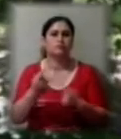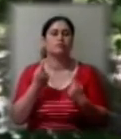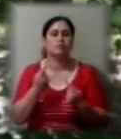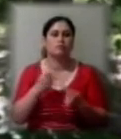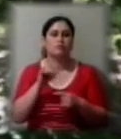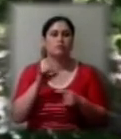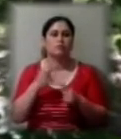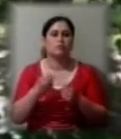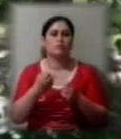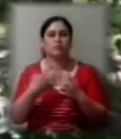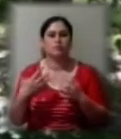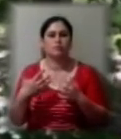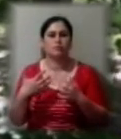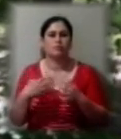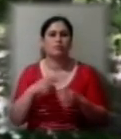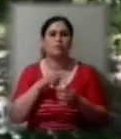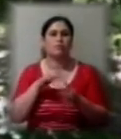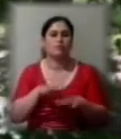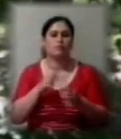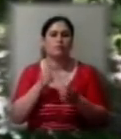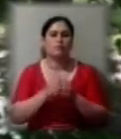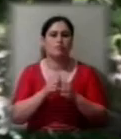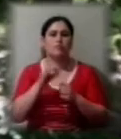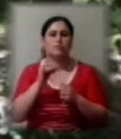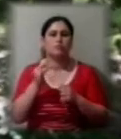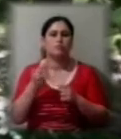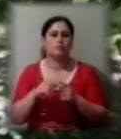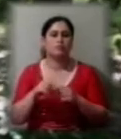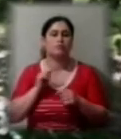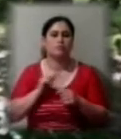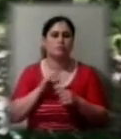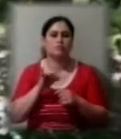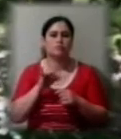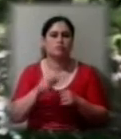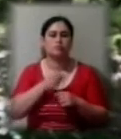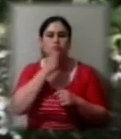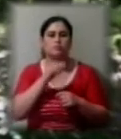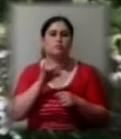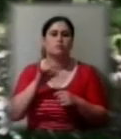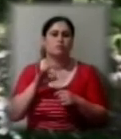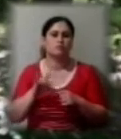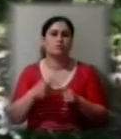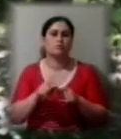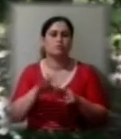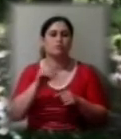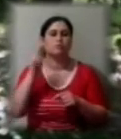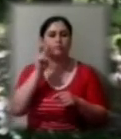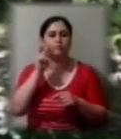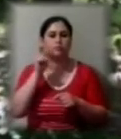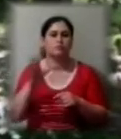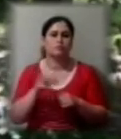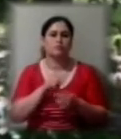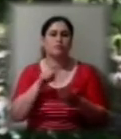місць в кожній аудиторії, робота інструктора, старшого інструктора. Зараз вивчаються всі питання стосовно